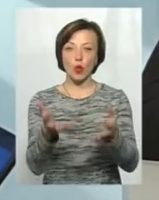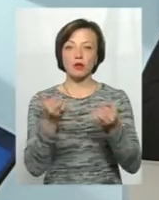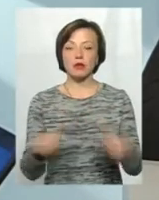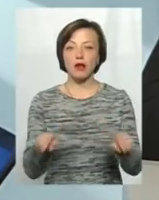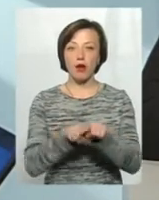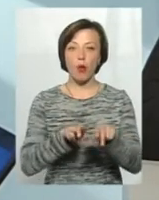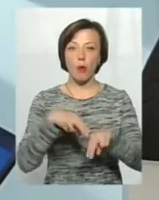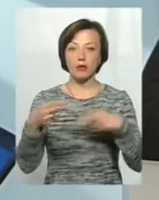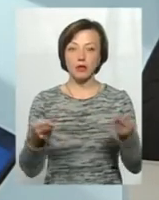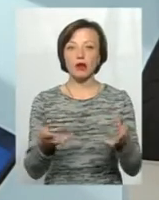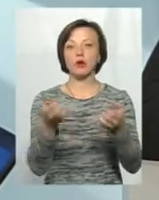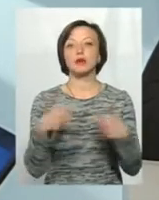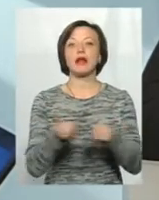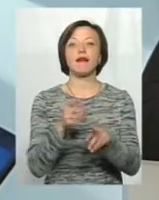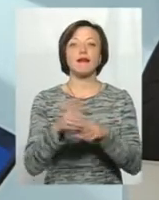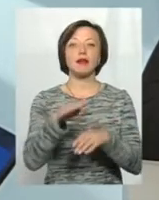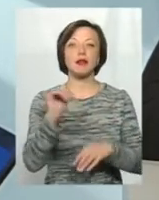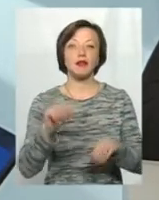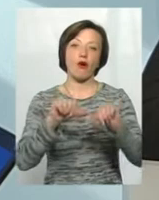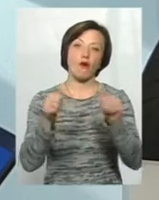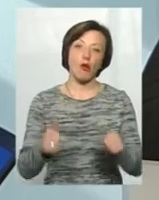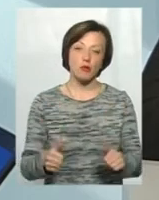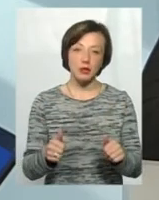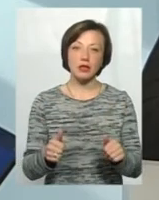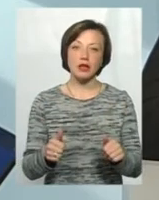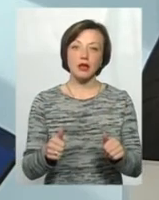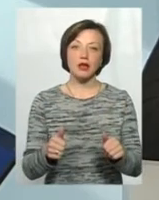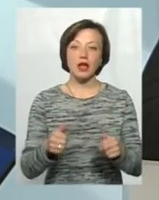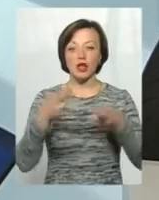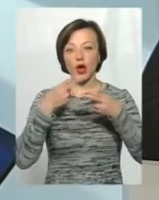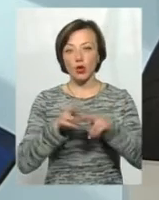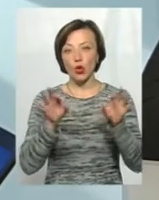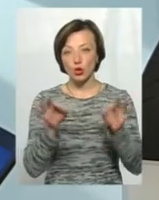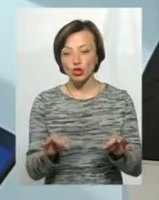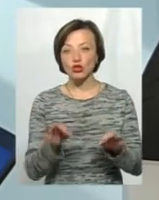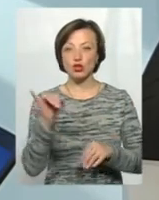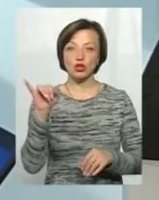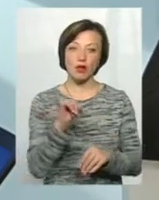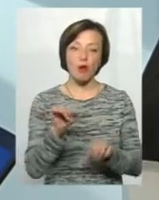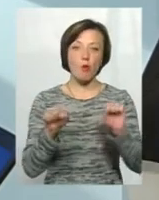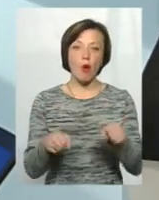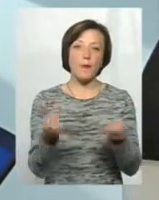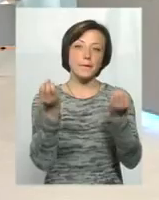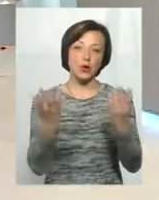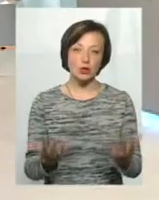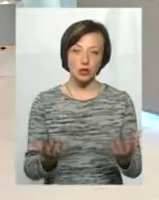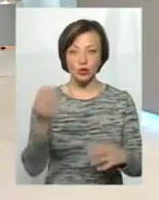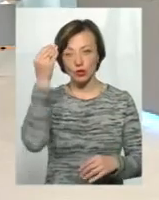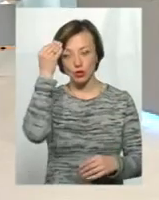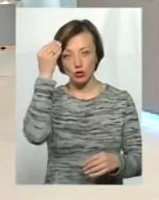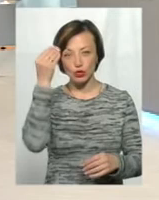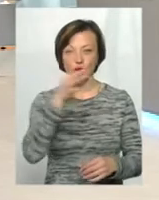компенсацій, для отримання таких кредитів, їх оформлення якомога технологічніше і якомога простіше з точки зору